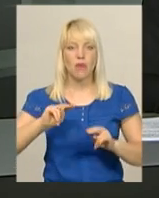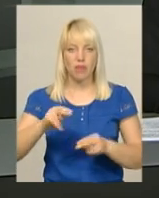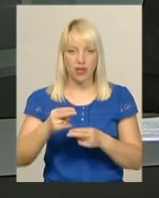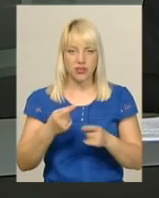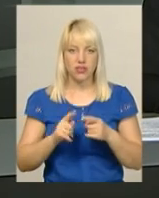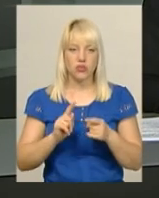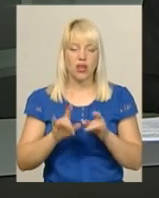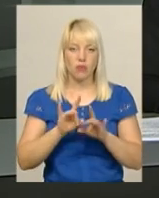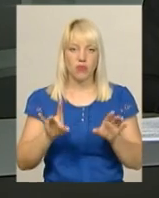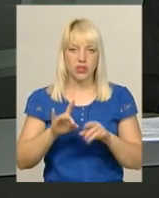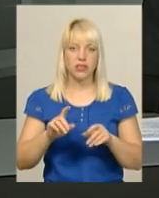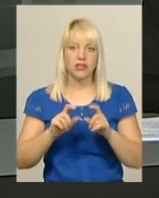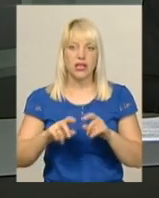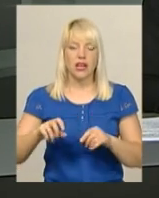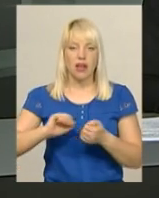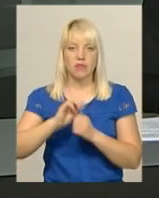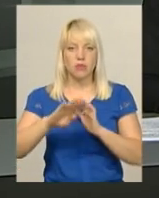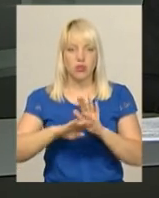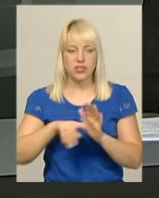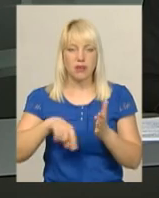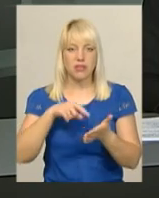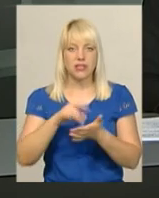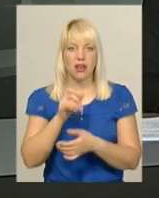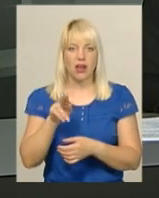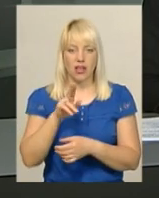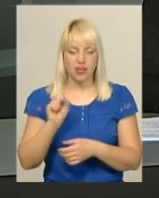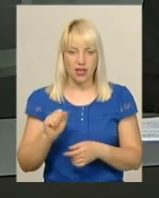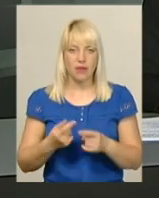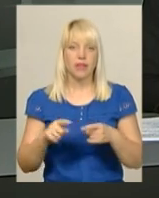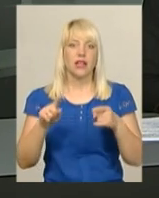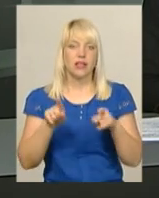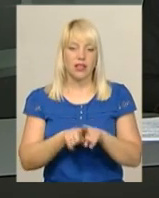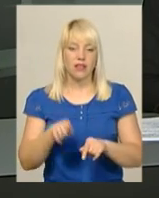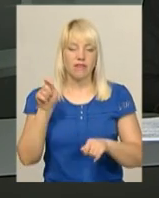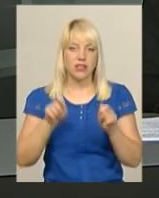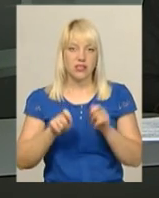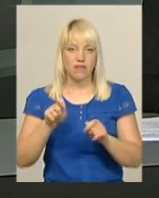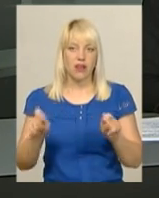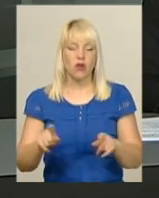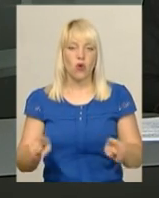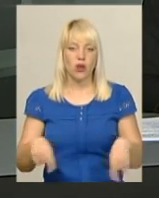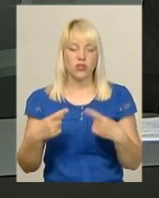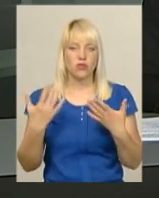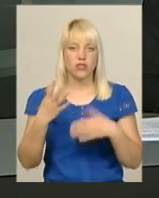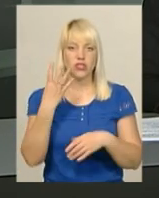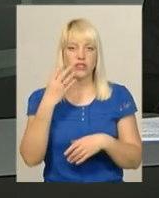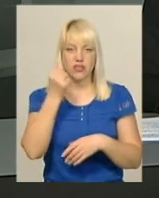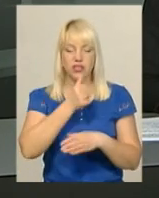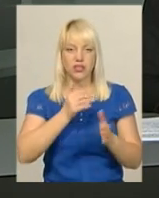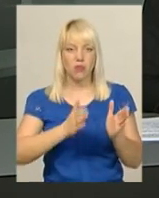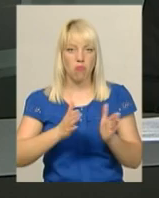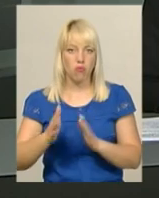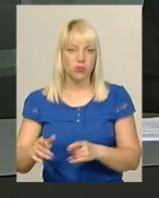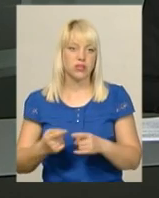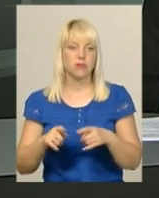гуманітарної політики Кам'янець-Подільської міської ради Альона Кузема, такий мистецький фестиваль у місті організовують четвертий рік поспіль. Цього